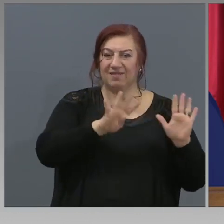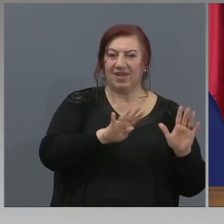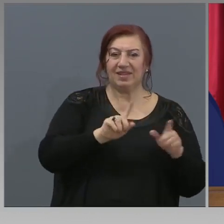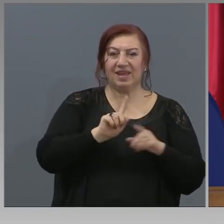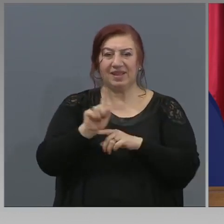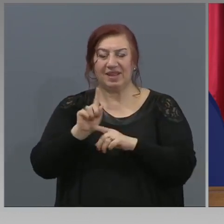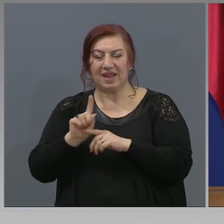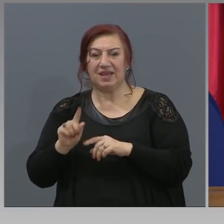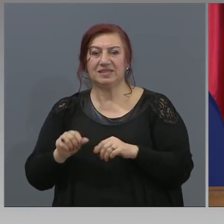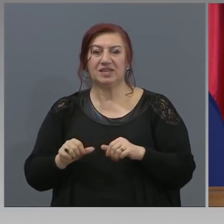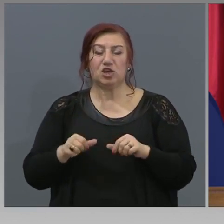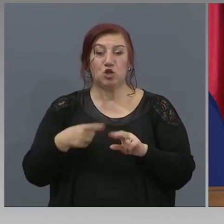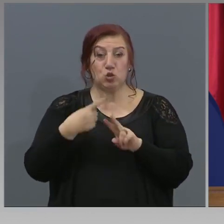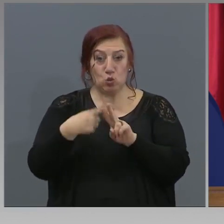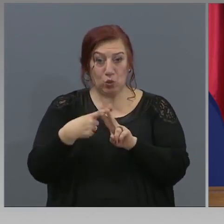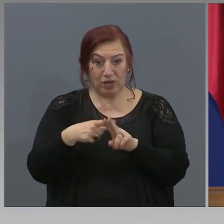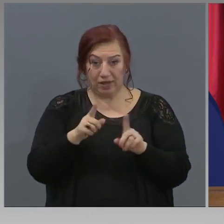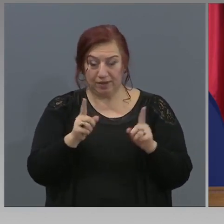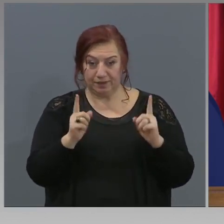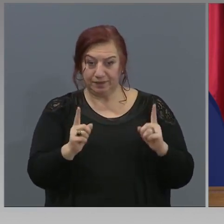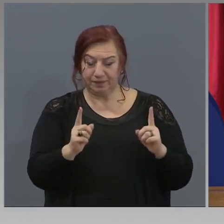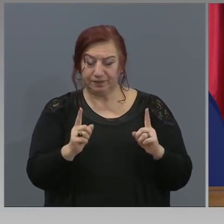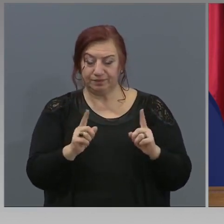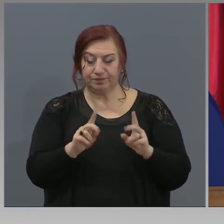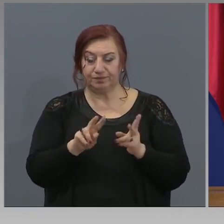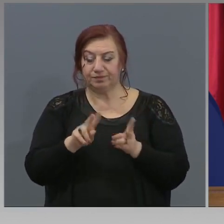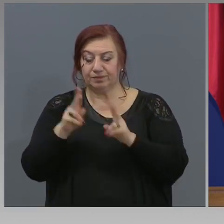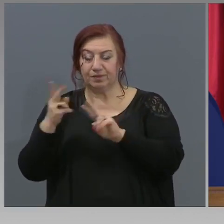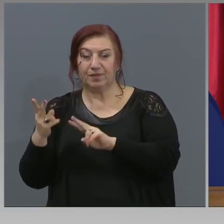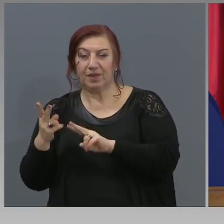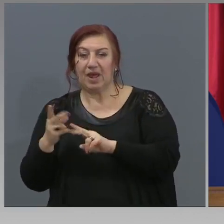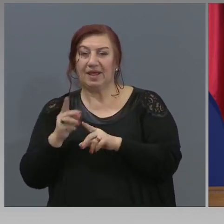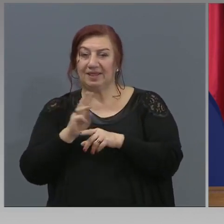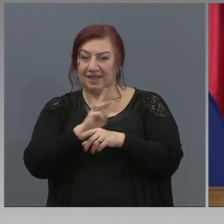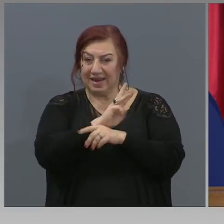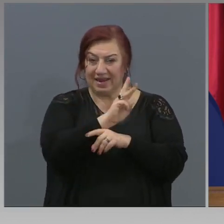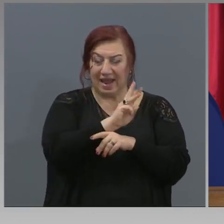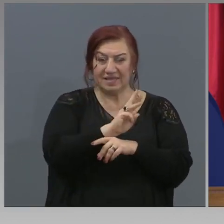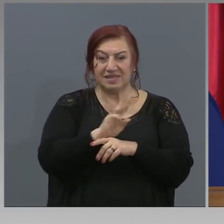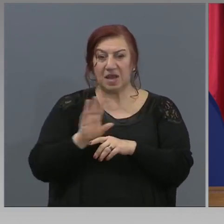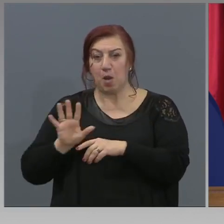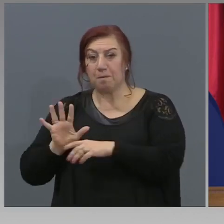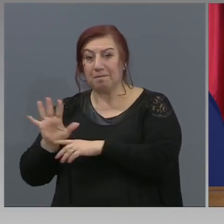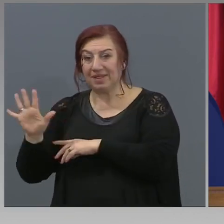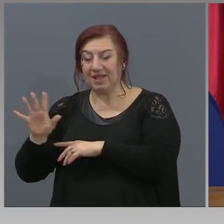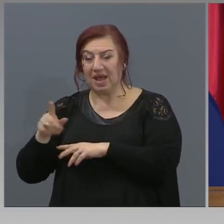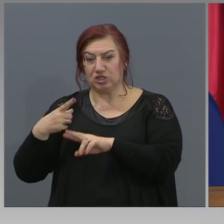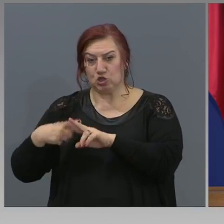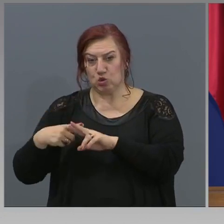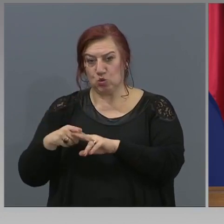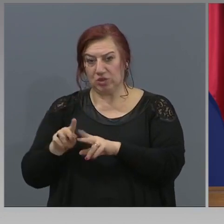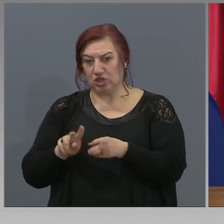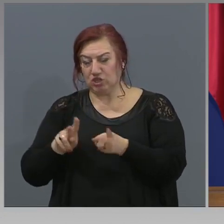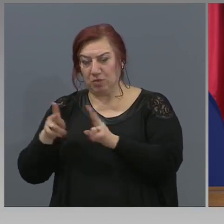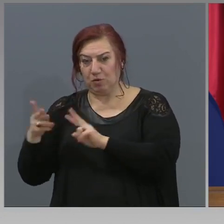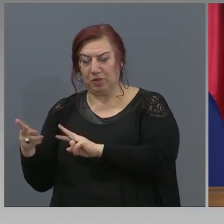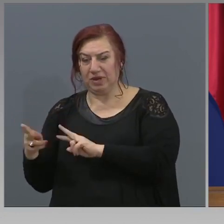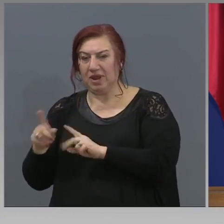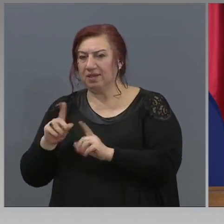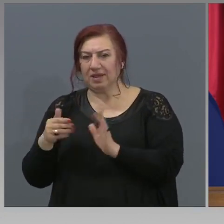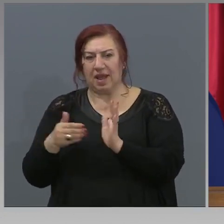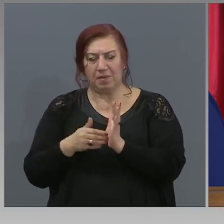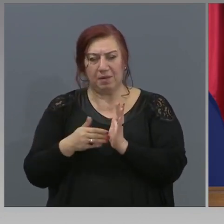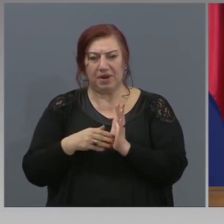случат на 13 и 15 юни. Няма пречка да ни се проведе